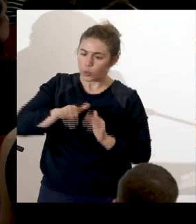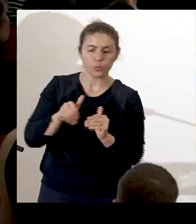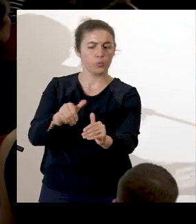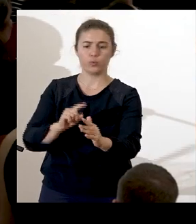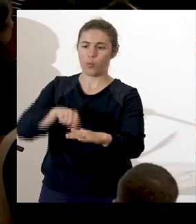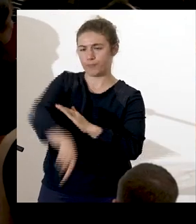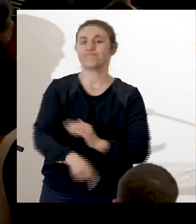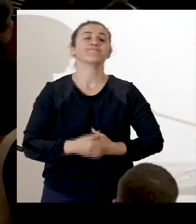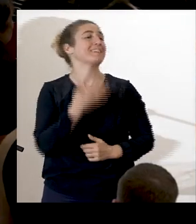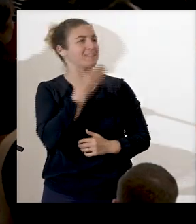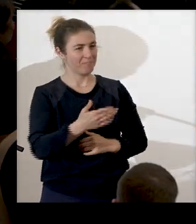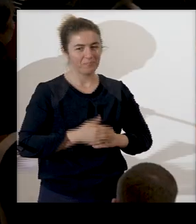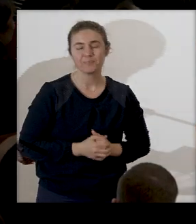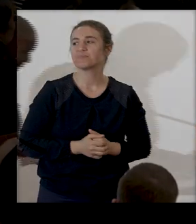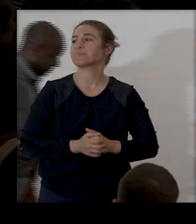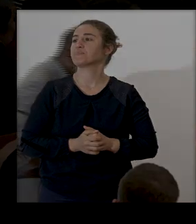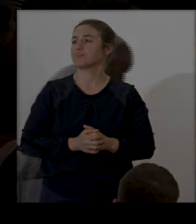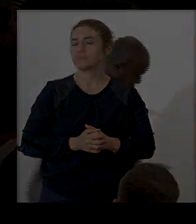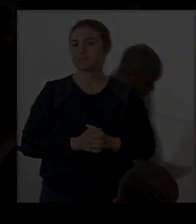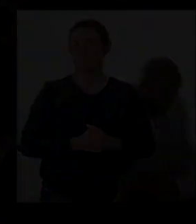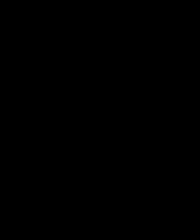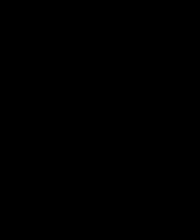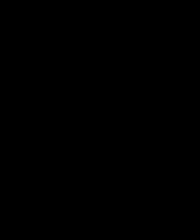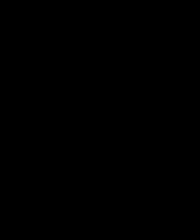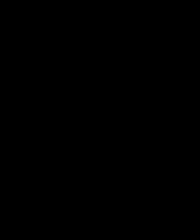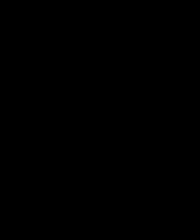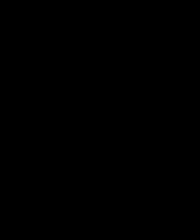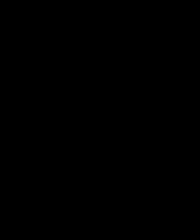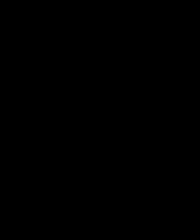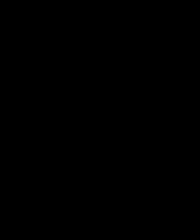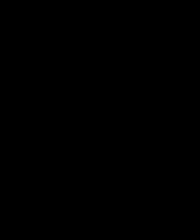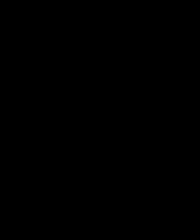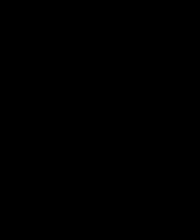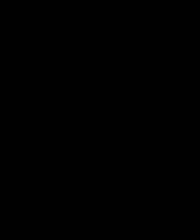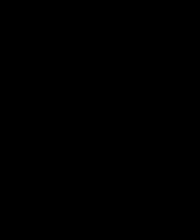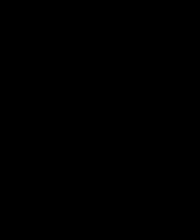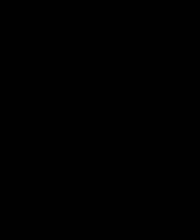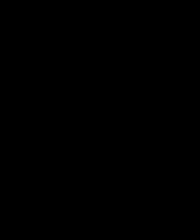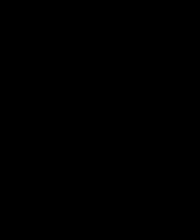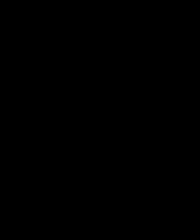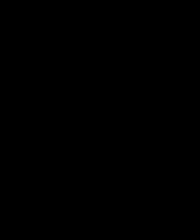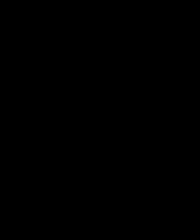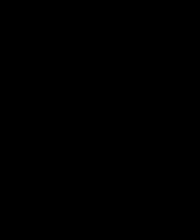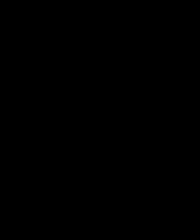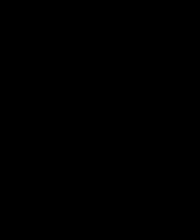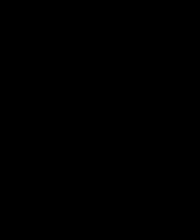Applaudissements Sous-titrage-Canada Sous-titrage Société